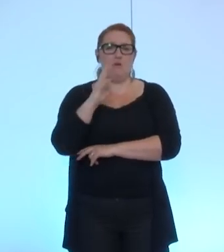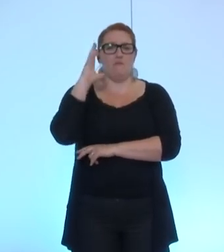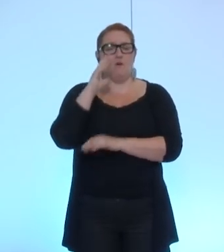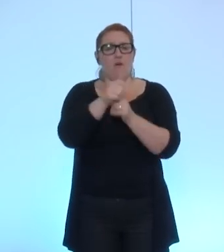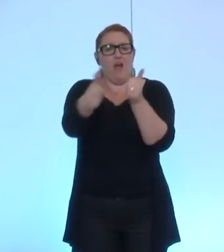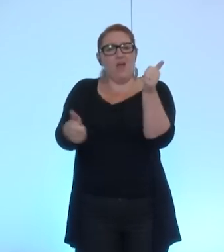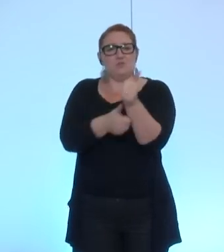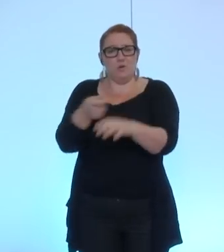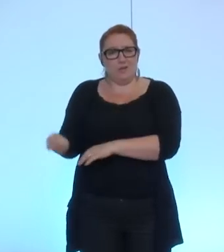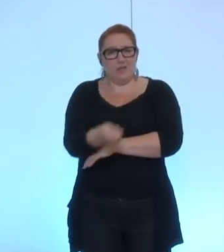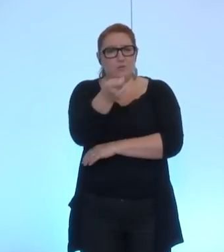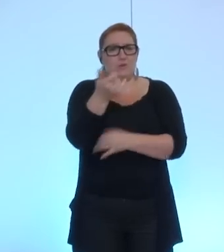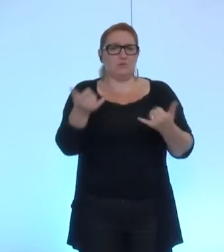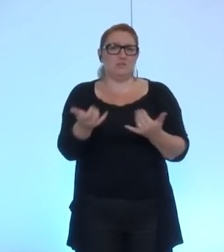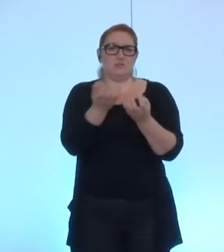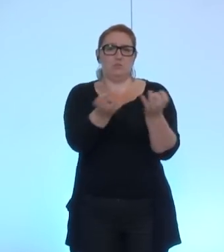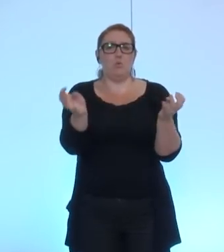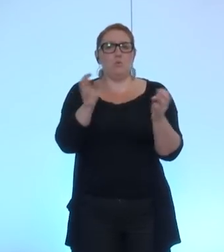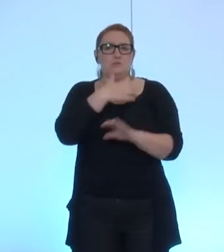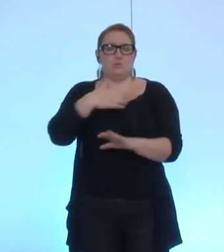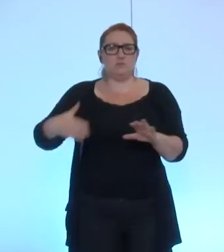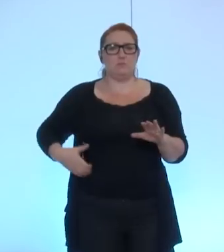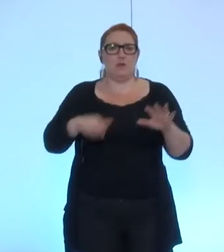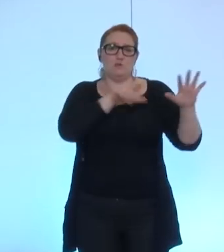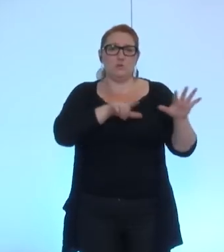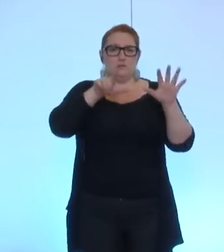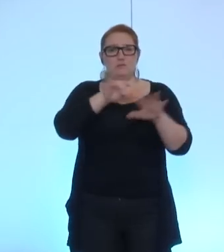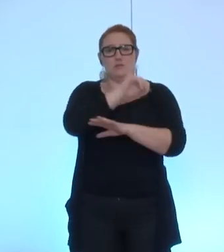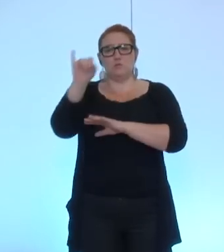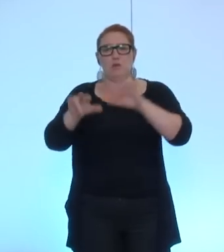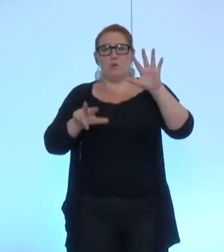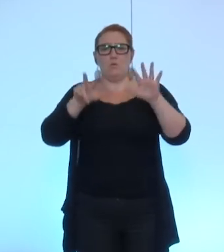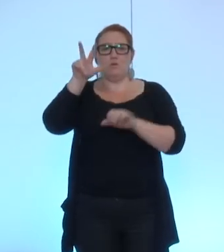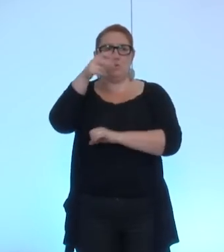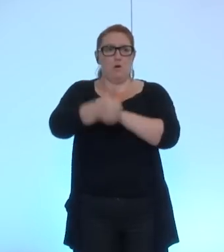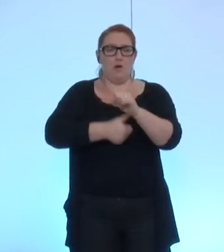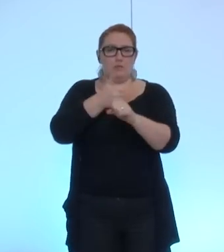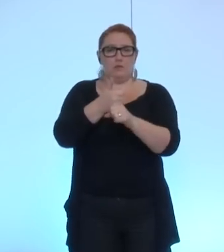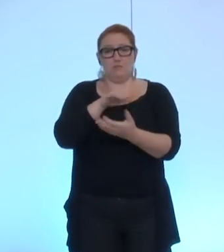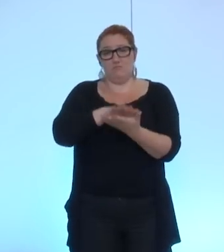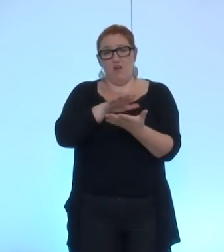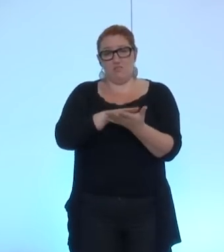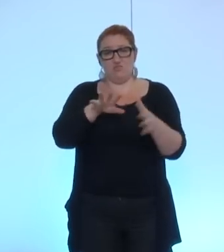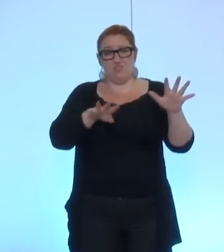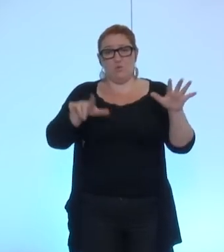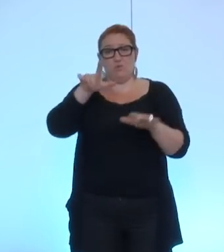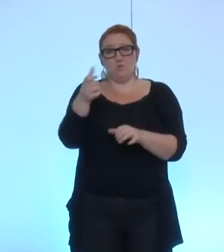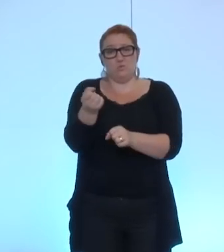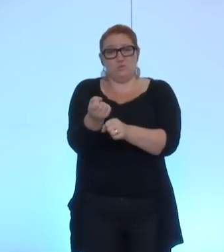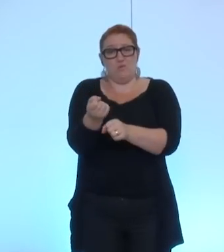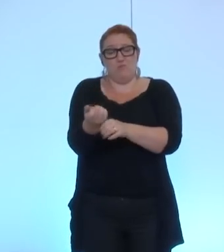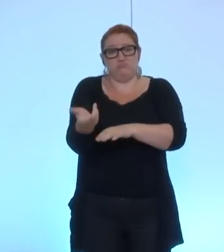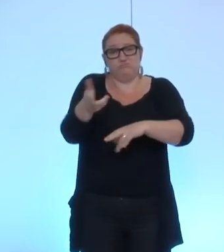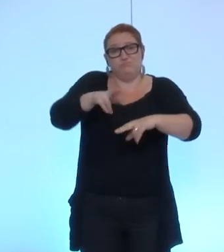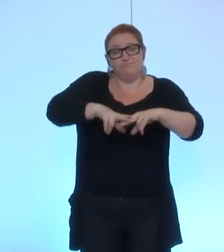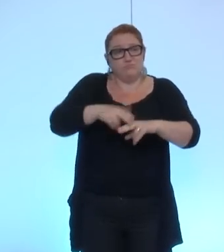'éducation de 1977 à 1983. Il avait 92 ans et je sais que nombre d'entre vous